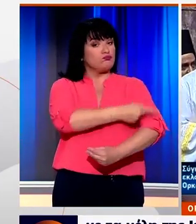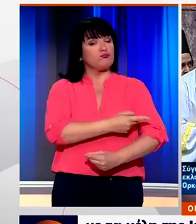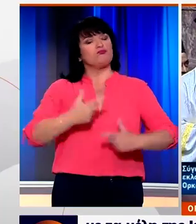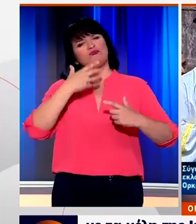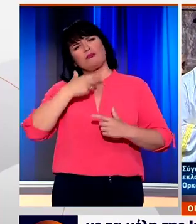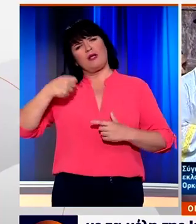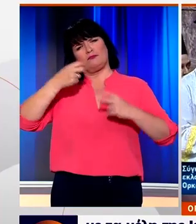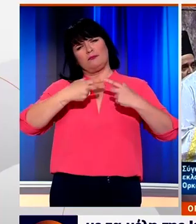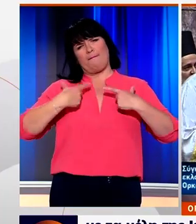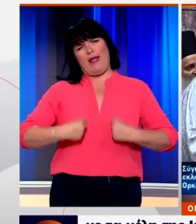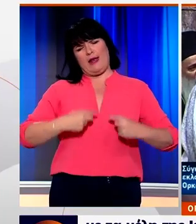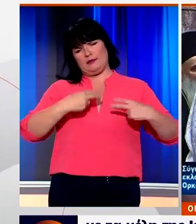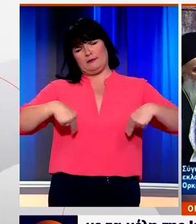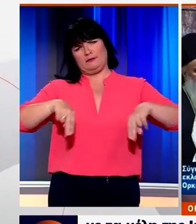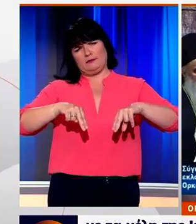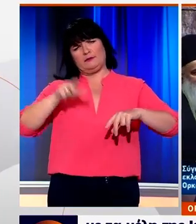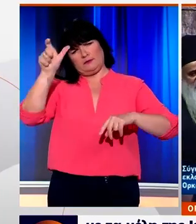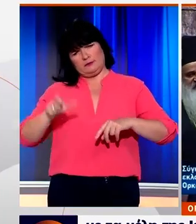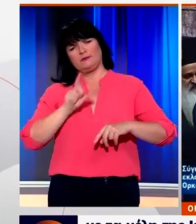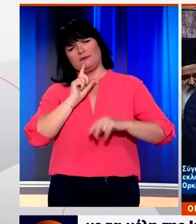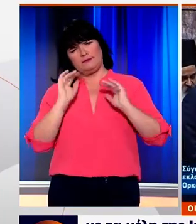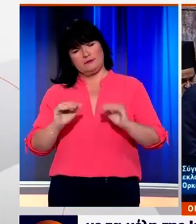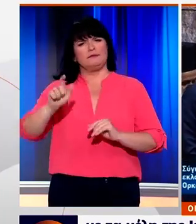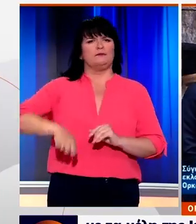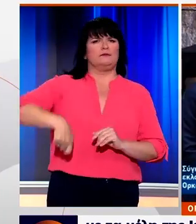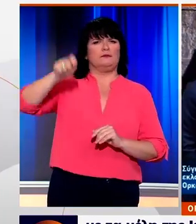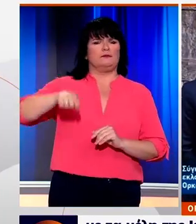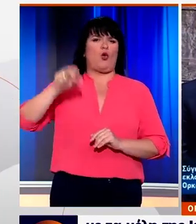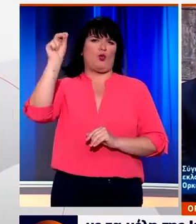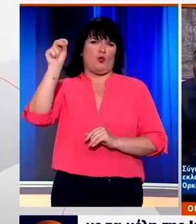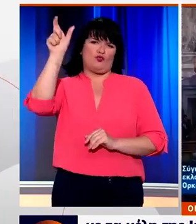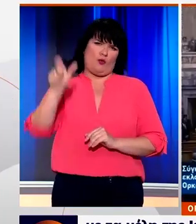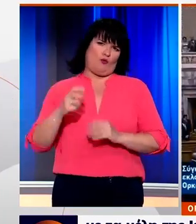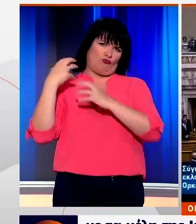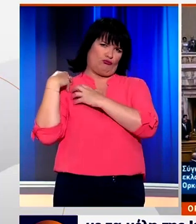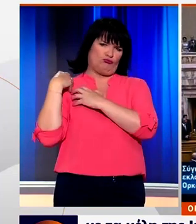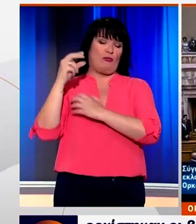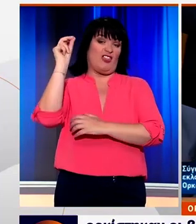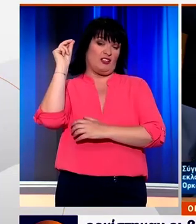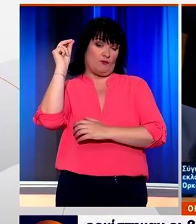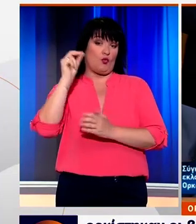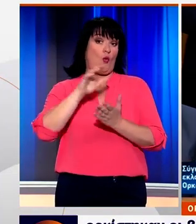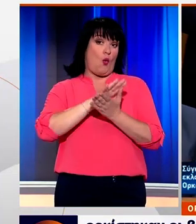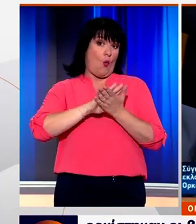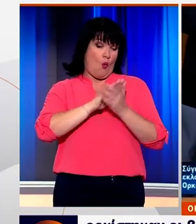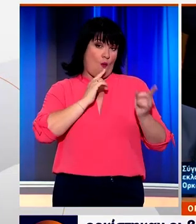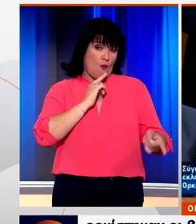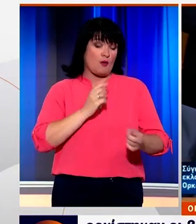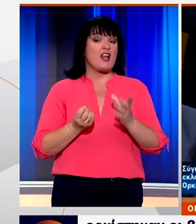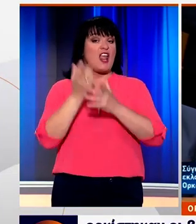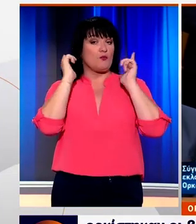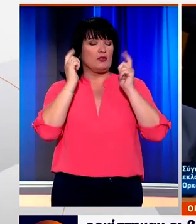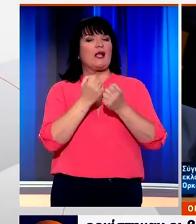μέλη της Ιεράς Συνόδου τέλεσε τον καθιερωμένο αγιασμό και την ορκομοσία. Με θρησκευτικό όρκο ορκίστηκαν οι βουλευτές της Νέας